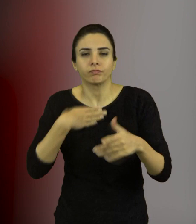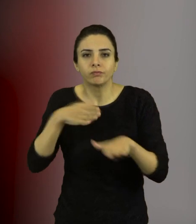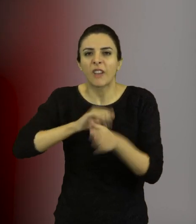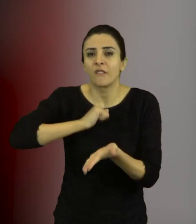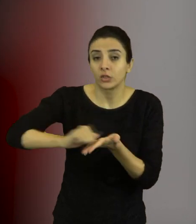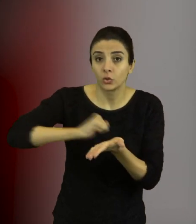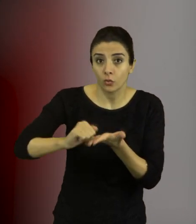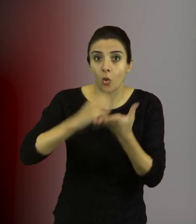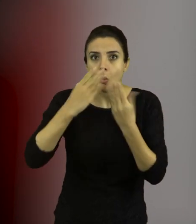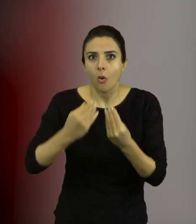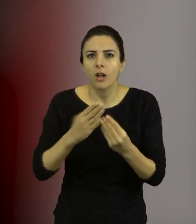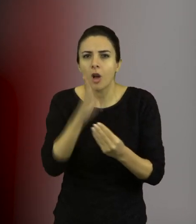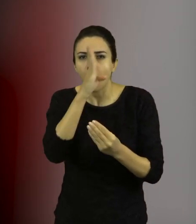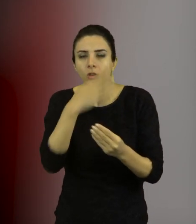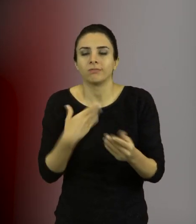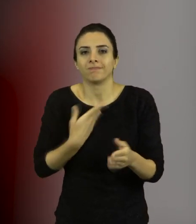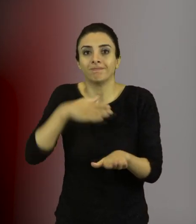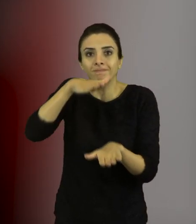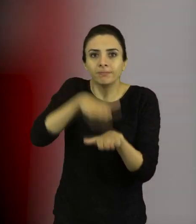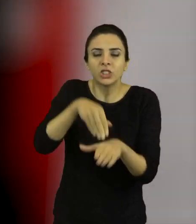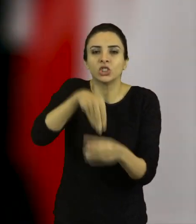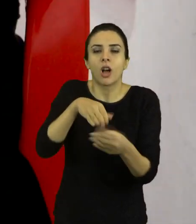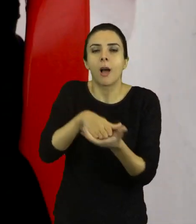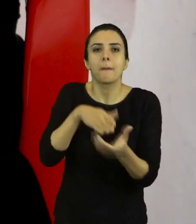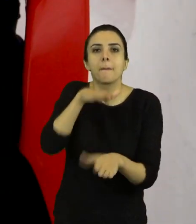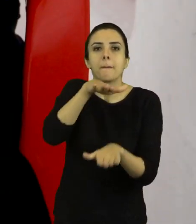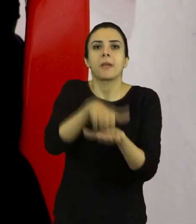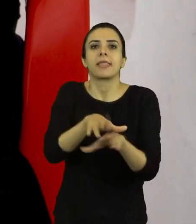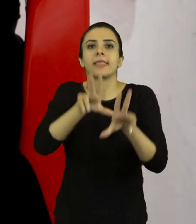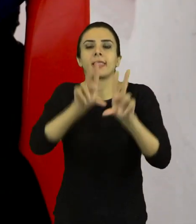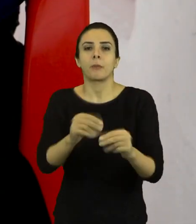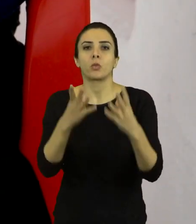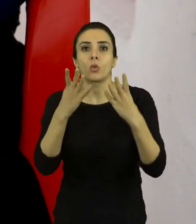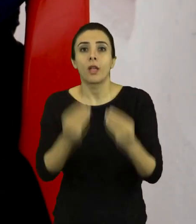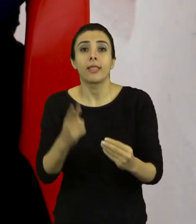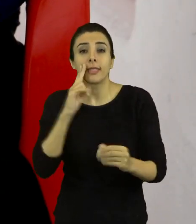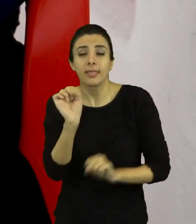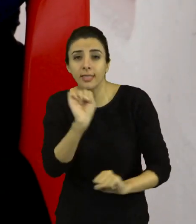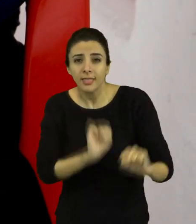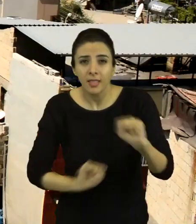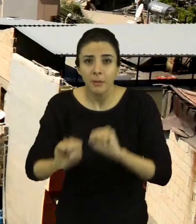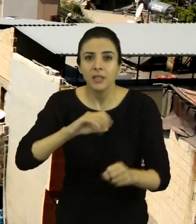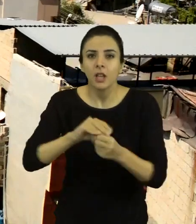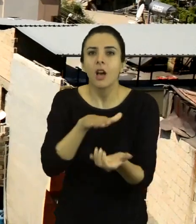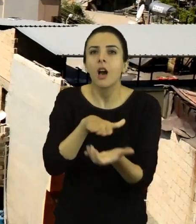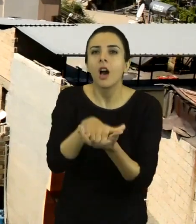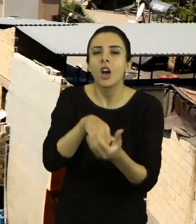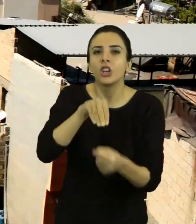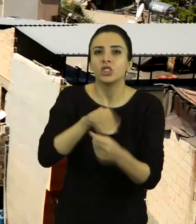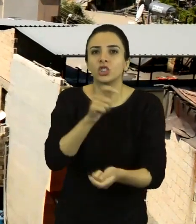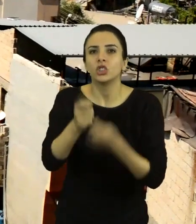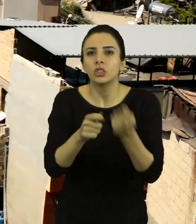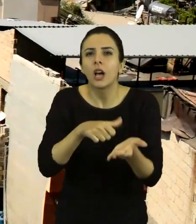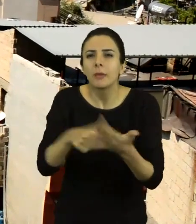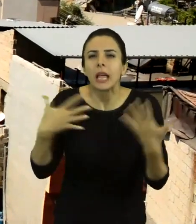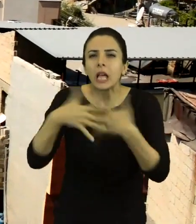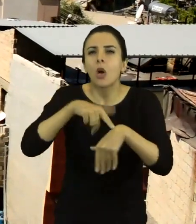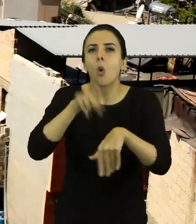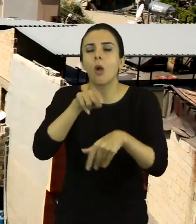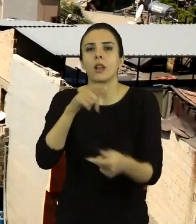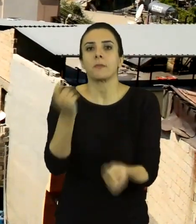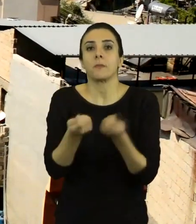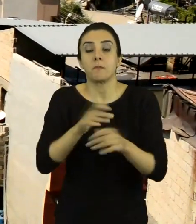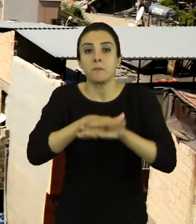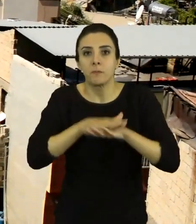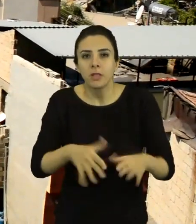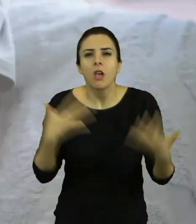sınırıyorum. Fırçalarım, karton yaparım. İçine kapat koyarım. Kartonu vurun, geri böyle kartonlara koyarım. Temizlikten ayak işim hepsi saat gece 12'ye çeşit sürer.